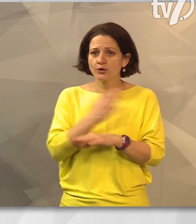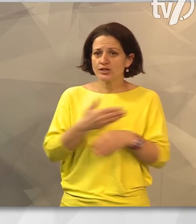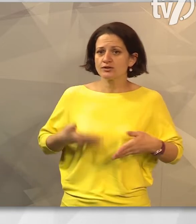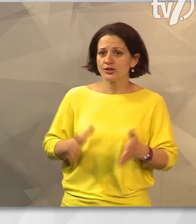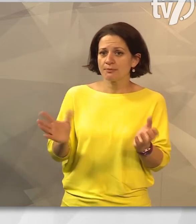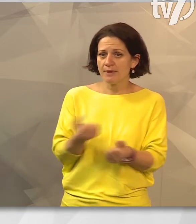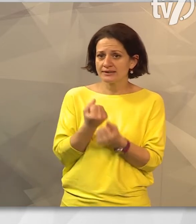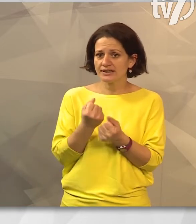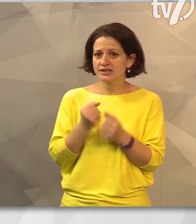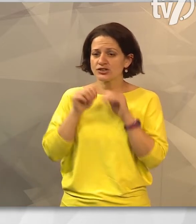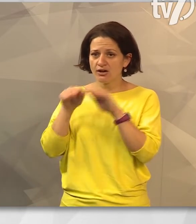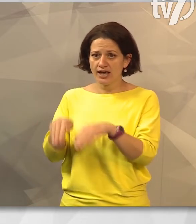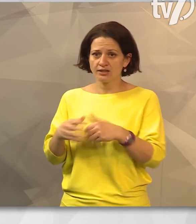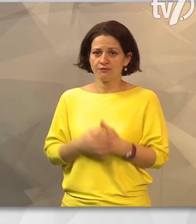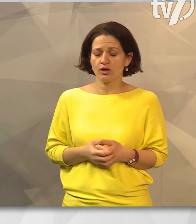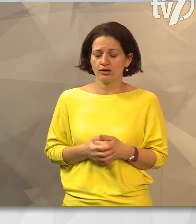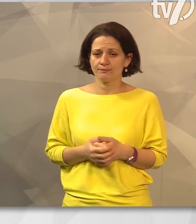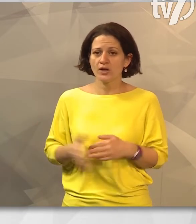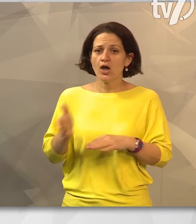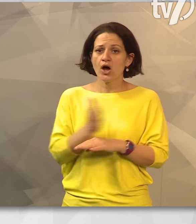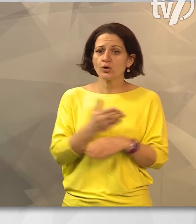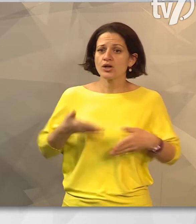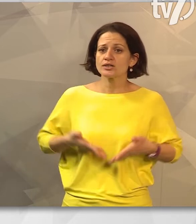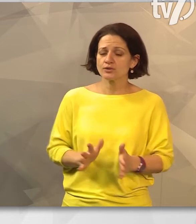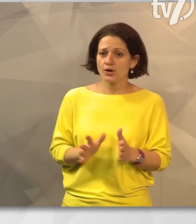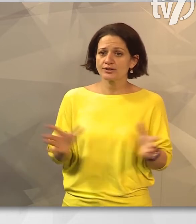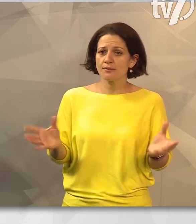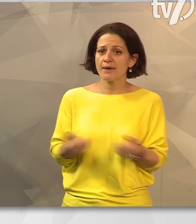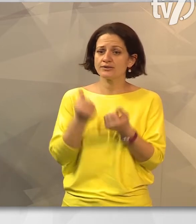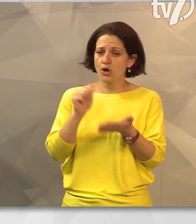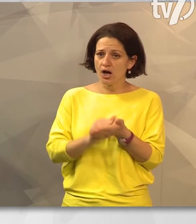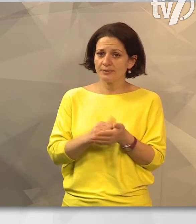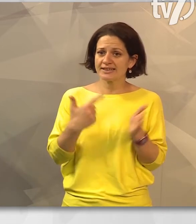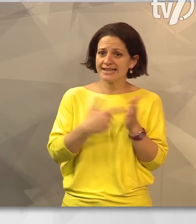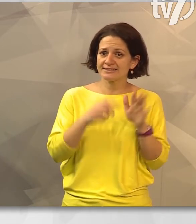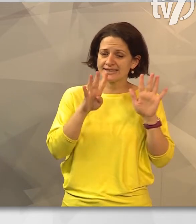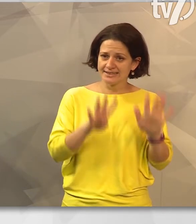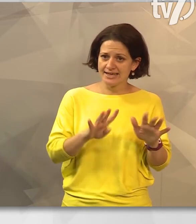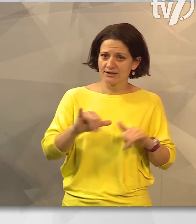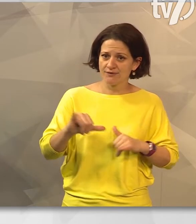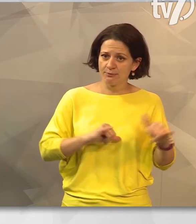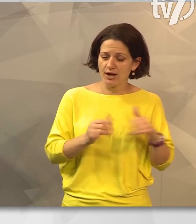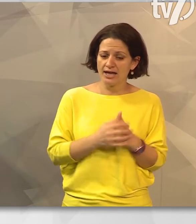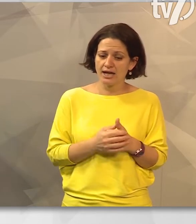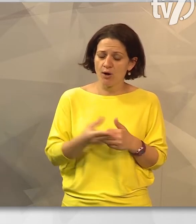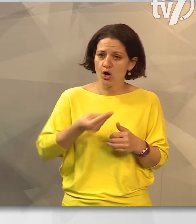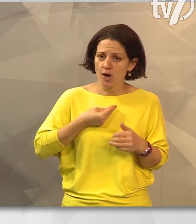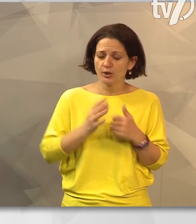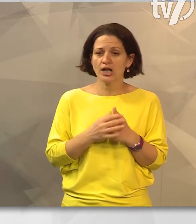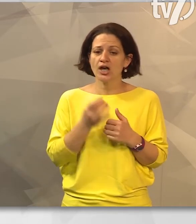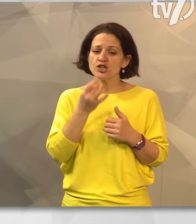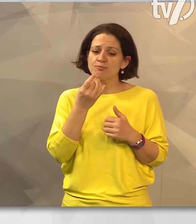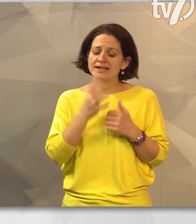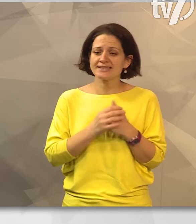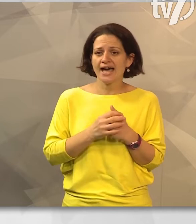támogatására ajánlja fel. A koraszülöttmentő alapítvány 2019. februárjában nyújtott hozzá egy